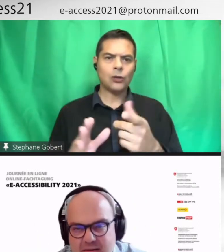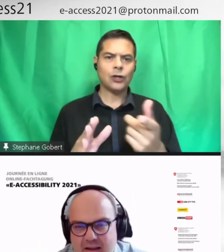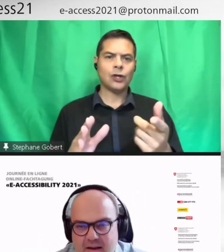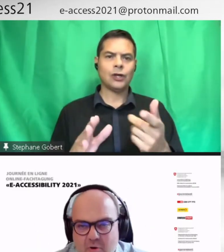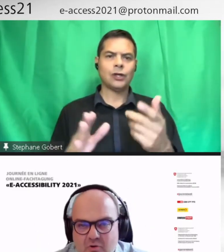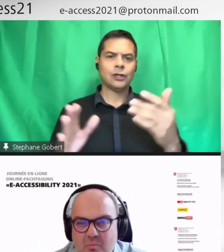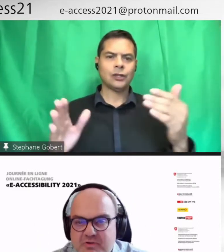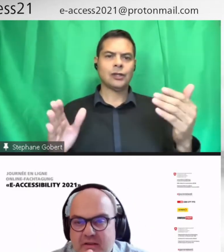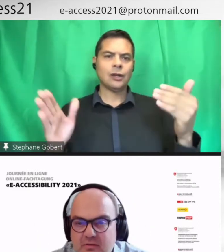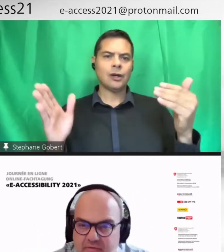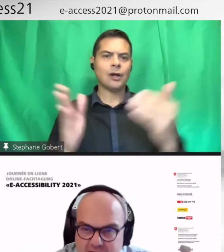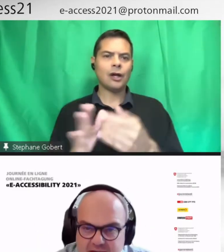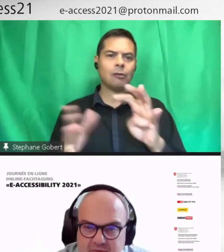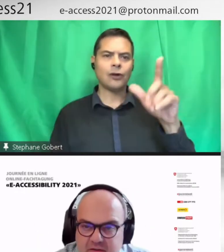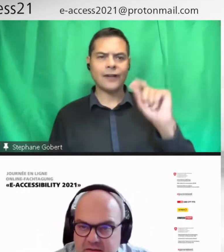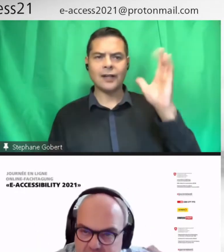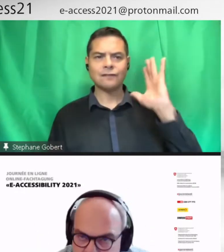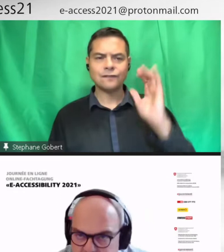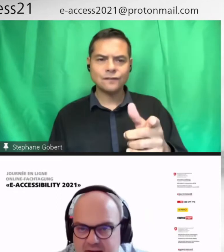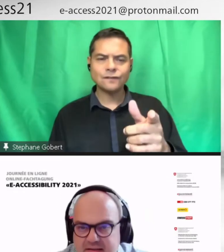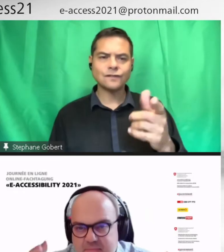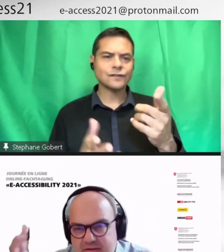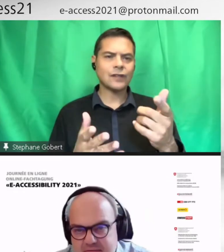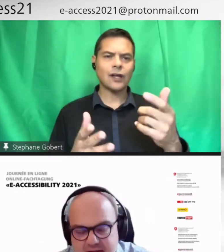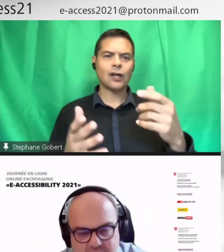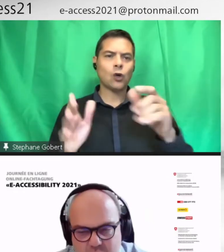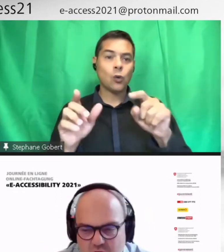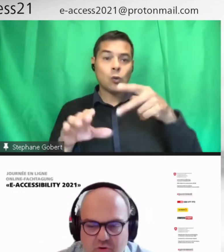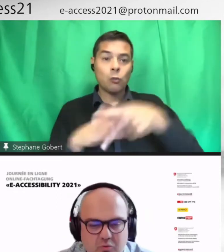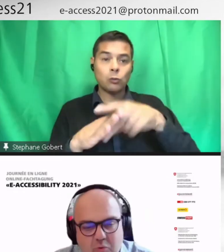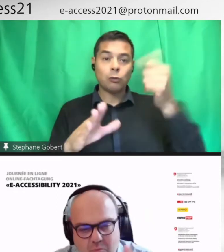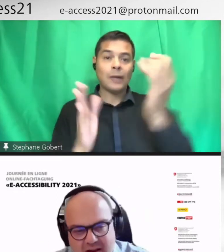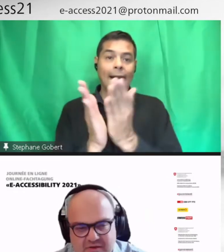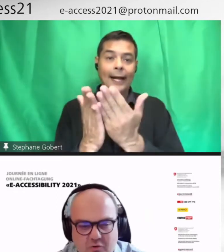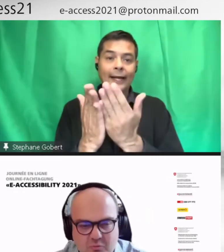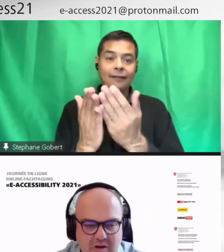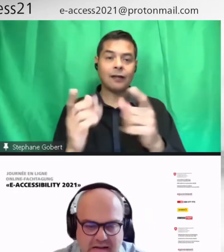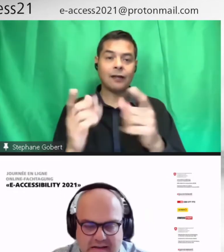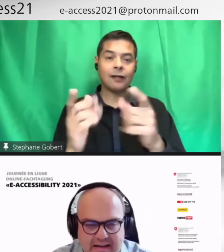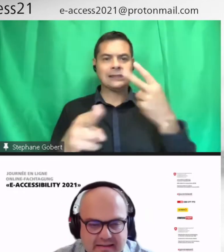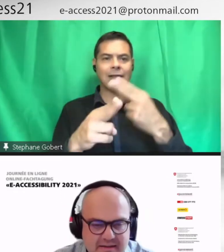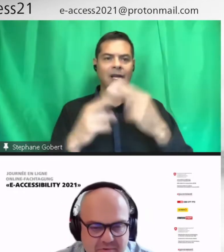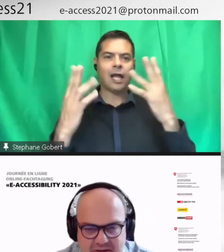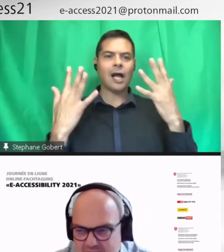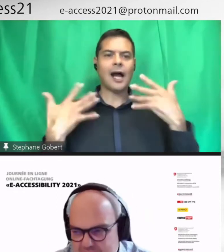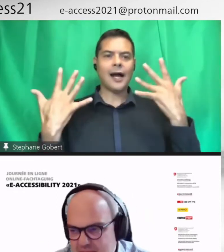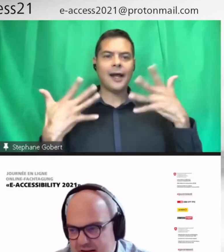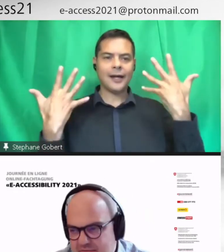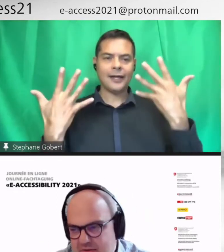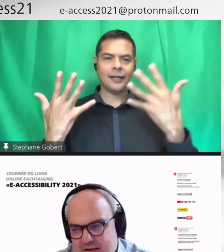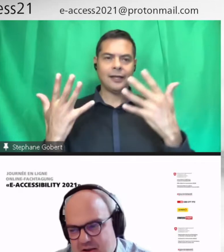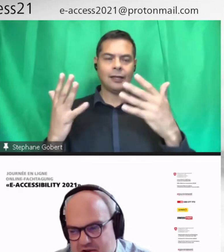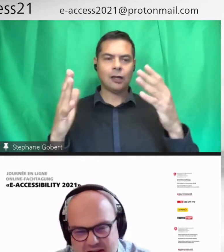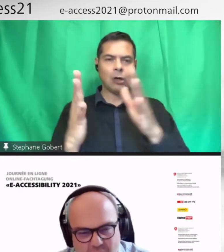appelait à l'époque. On commençait à faire des livres qui étaient spécifiques pour une population, pour un type d'élève.